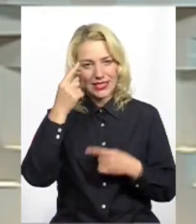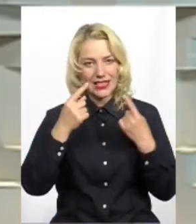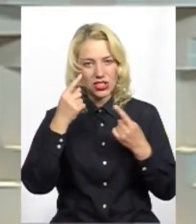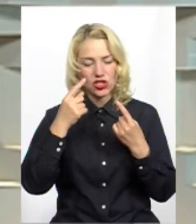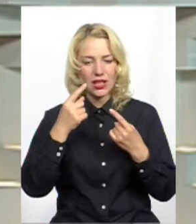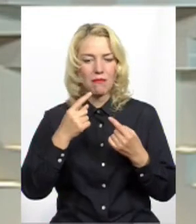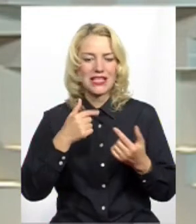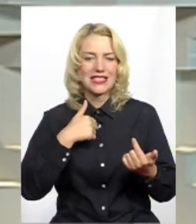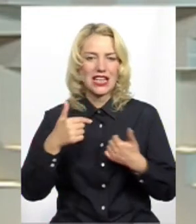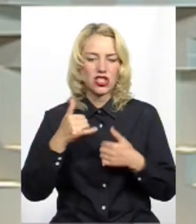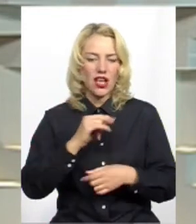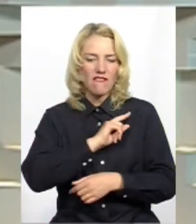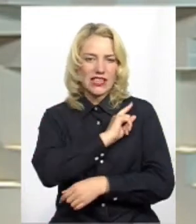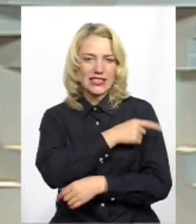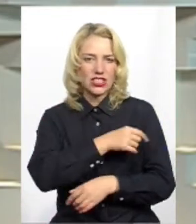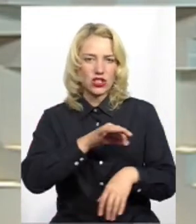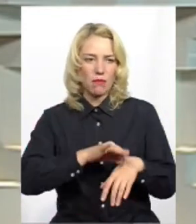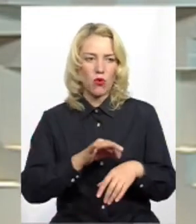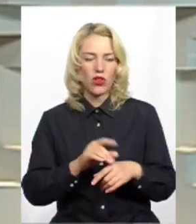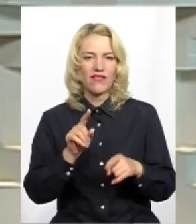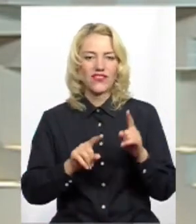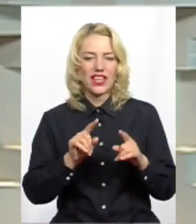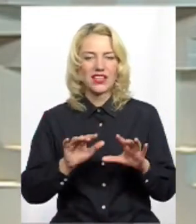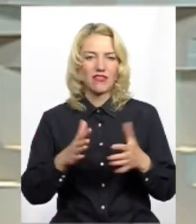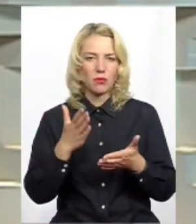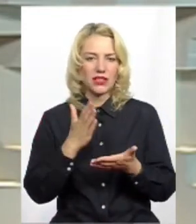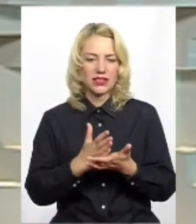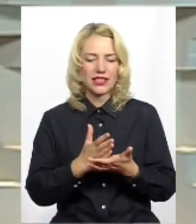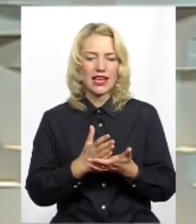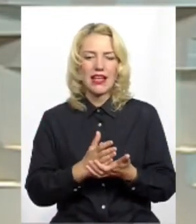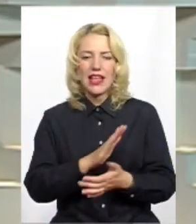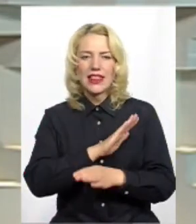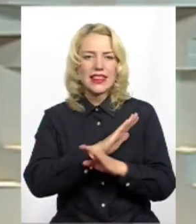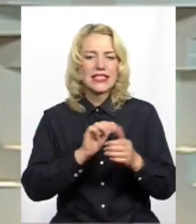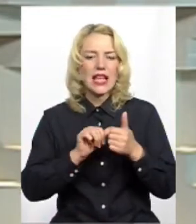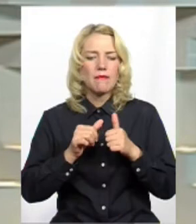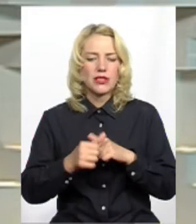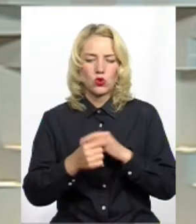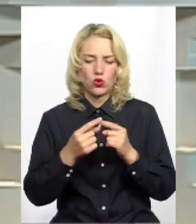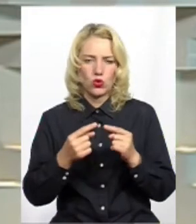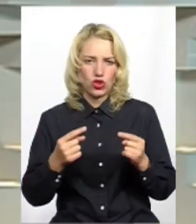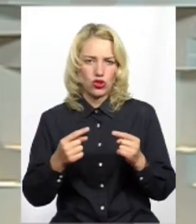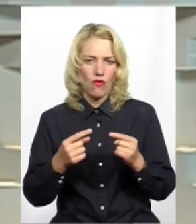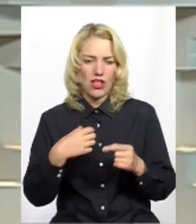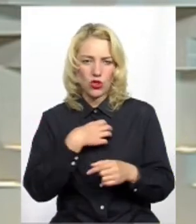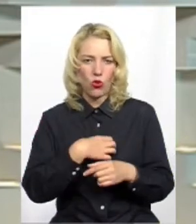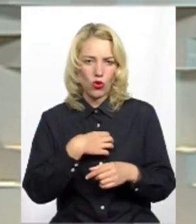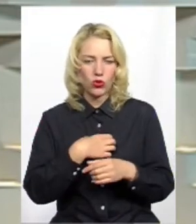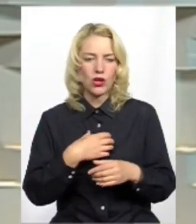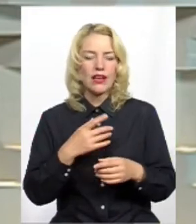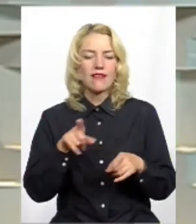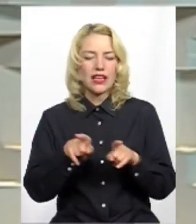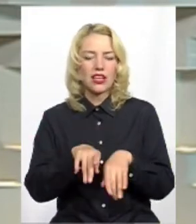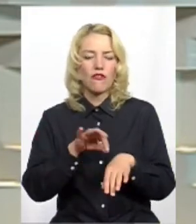стражданнями та фізичним болем, а також в деяких випадках є незамінною речовиною для лікування хвороб, таких як епілепсія.